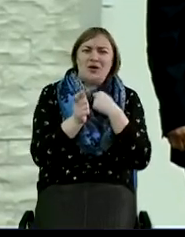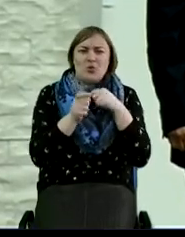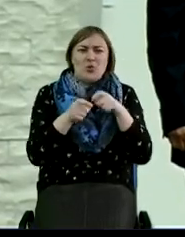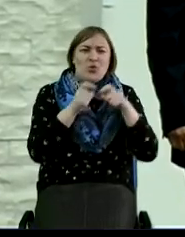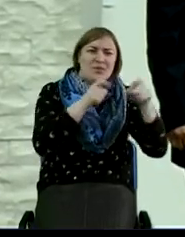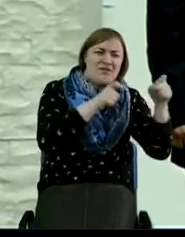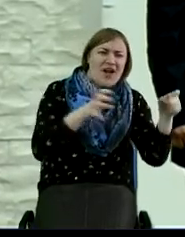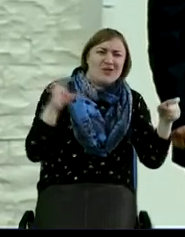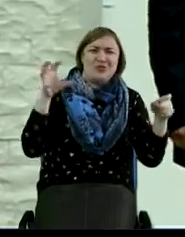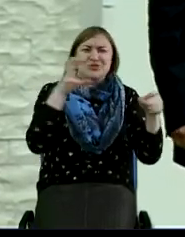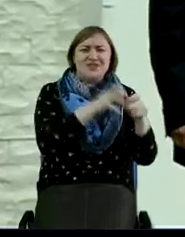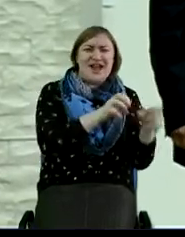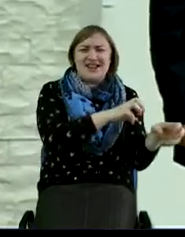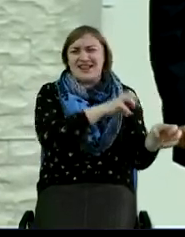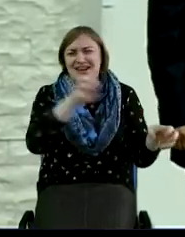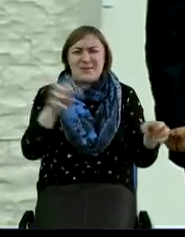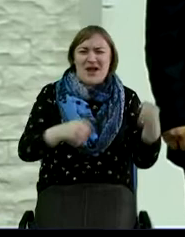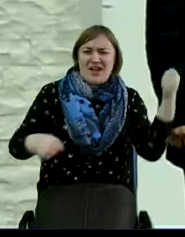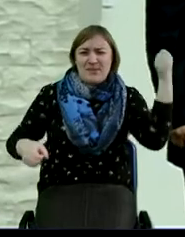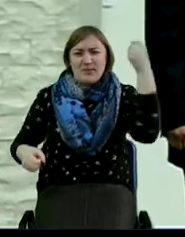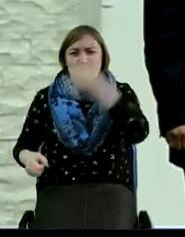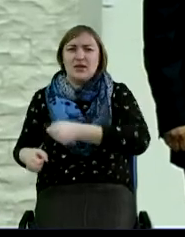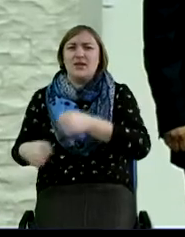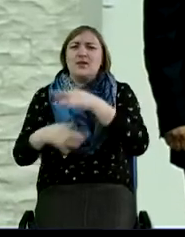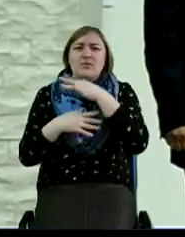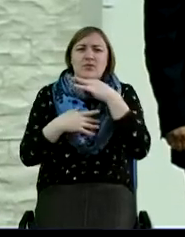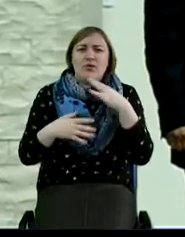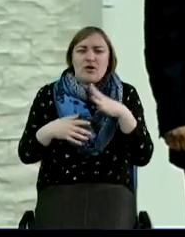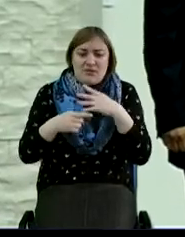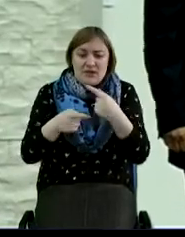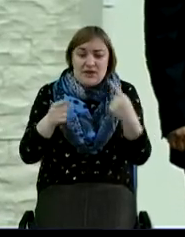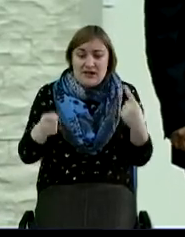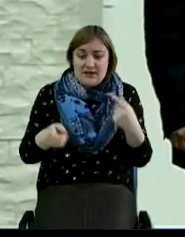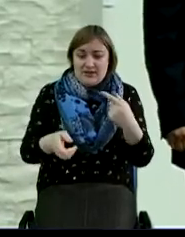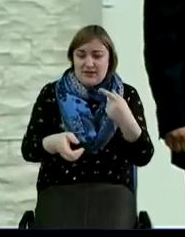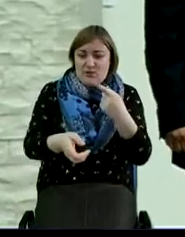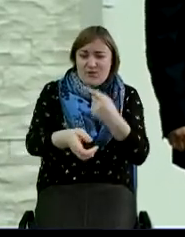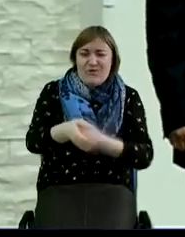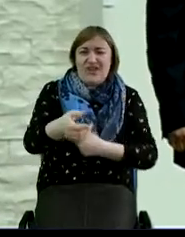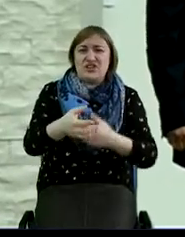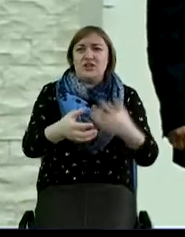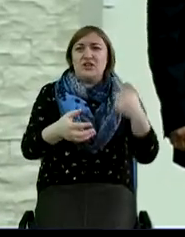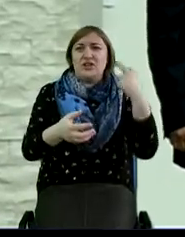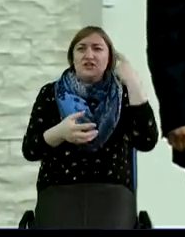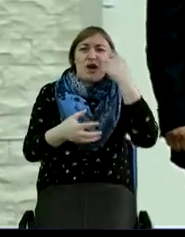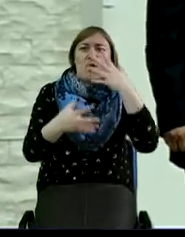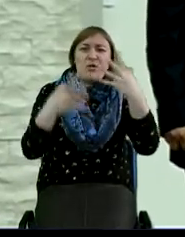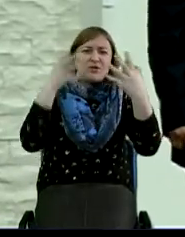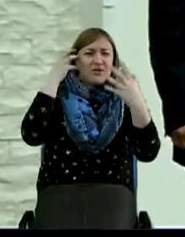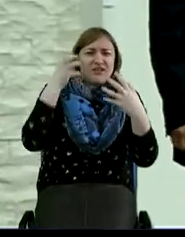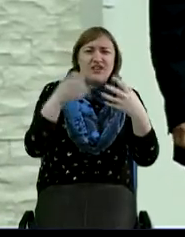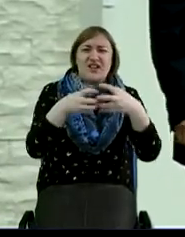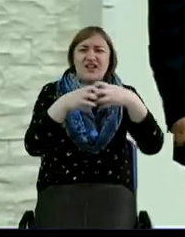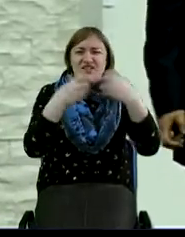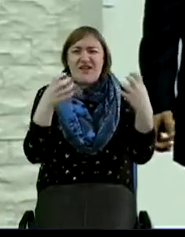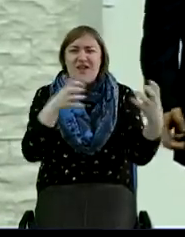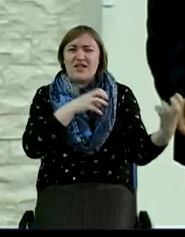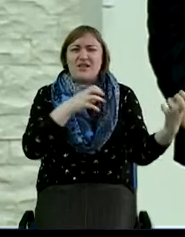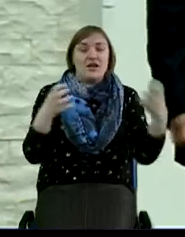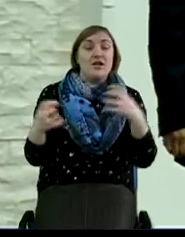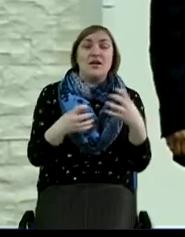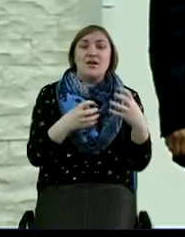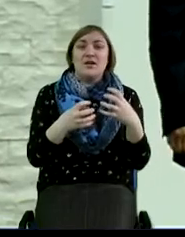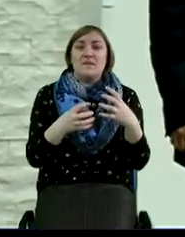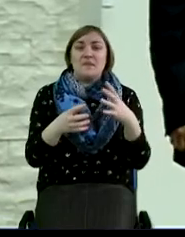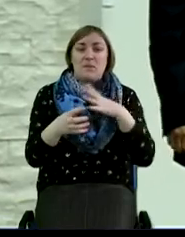кусал, он его трепал, он его бил, нанес кучу различных увечий, хватал за голову, рвал его. Тот где-то была